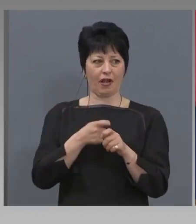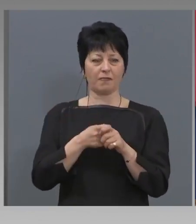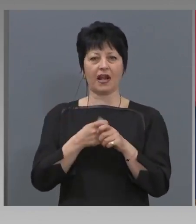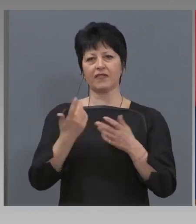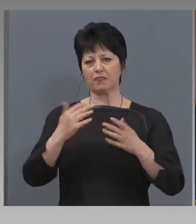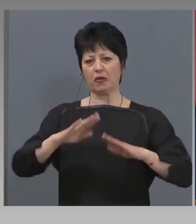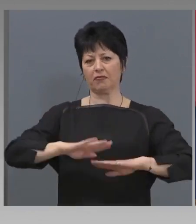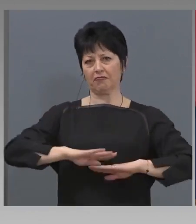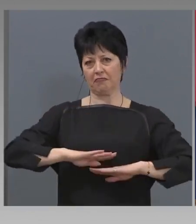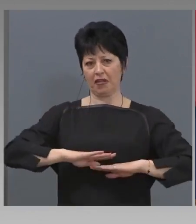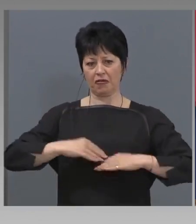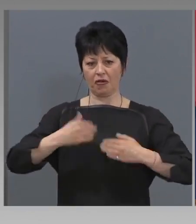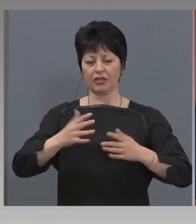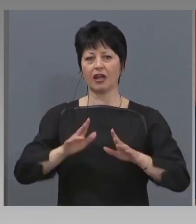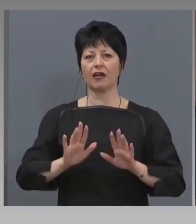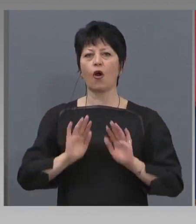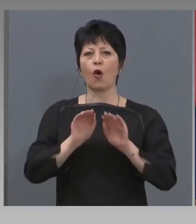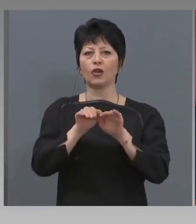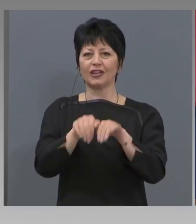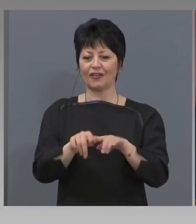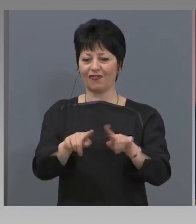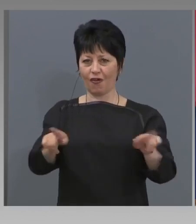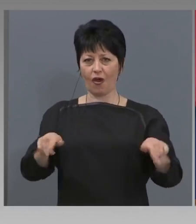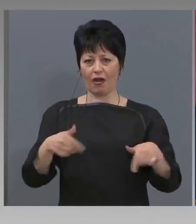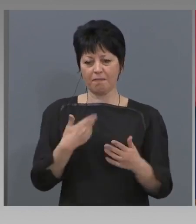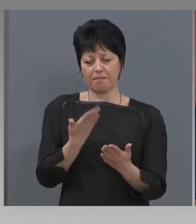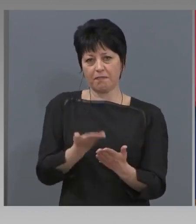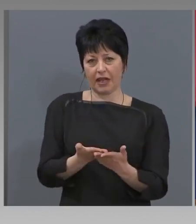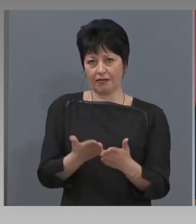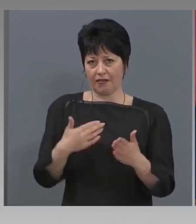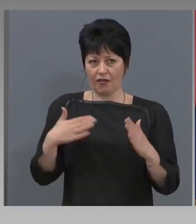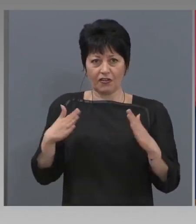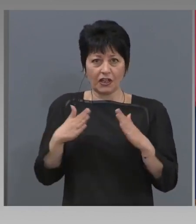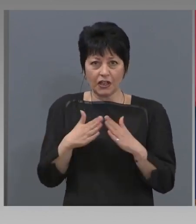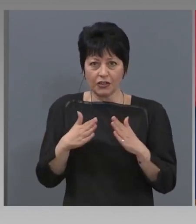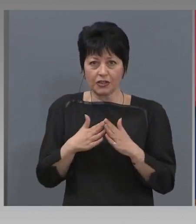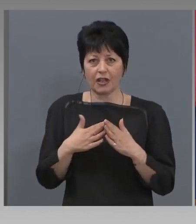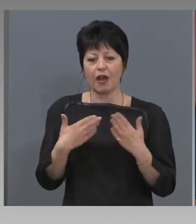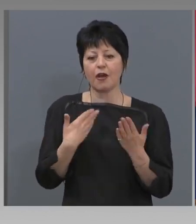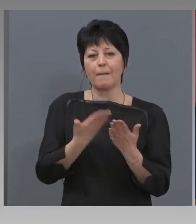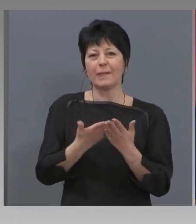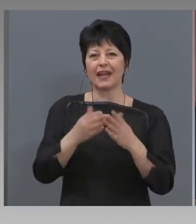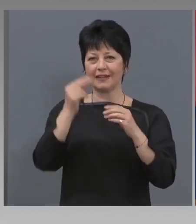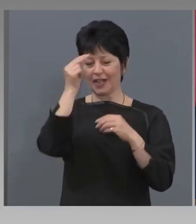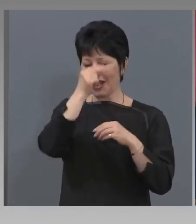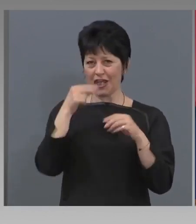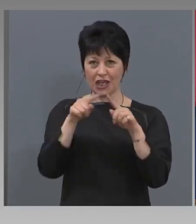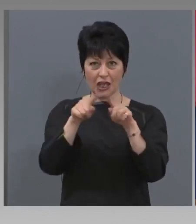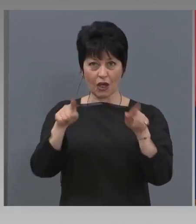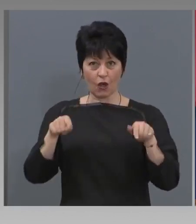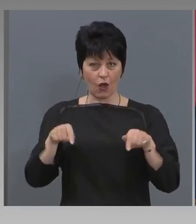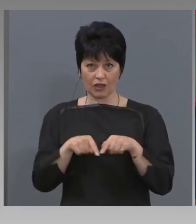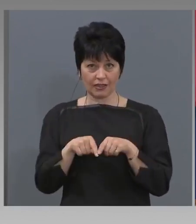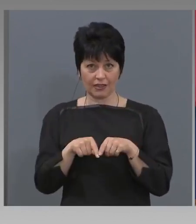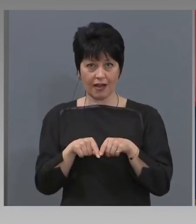тераса, от двор, от къщи, пред иконата, където намери за добре. Не може владиката да каже затваря